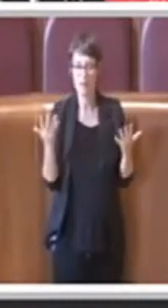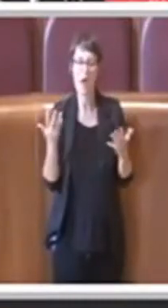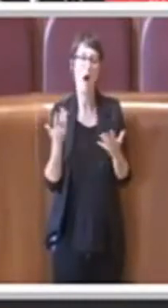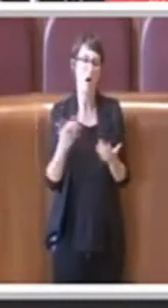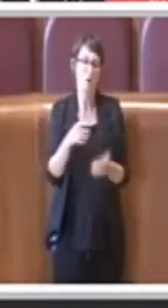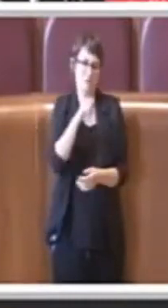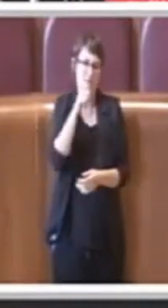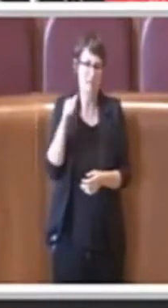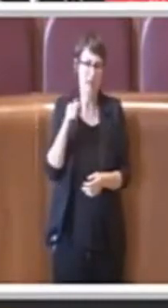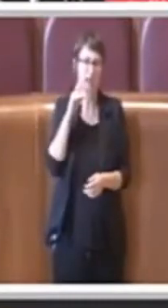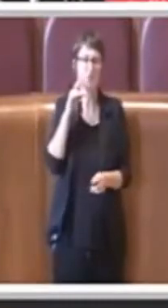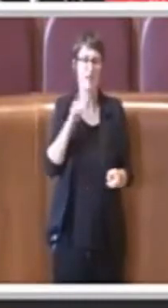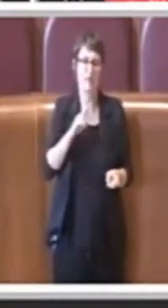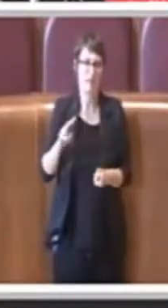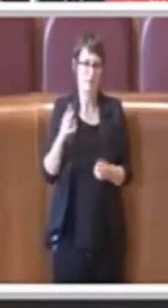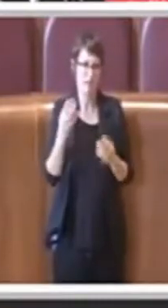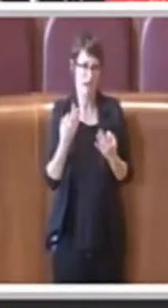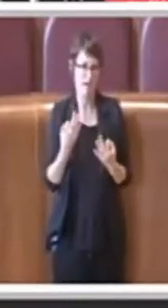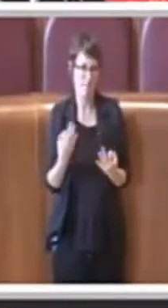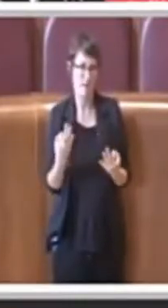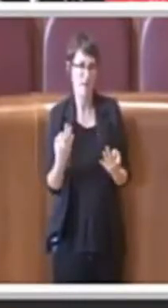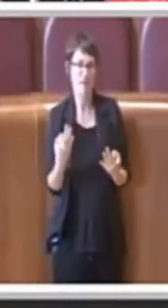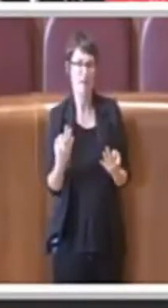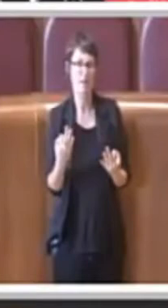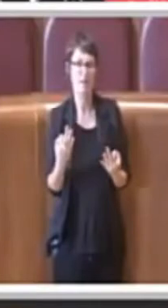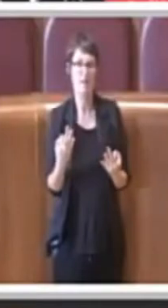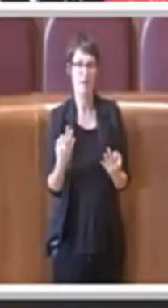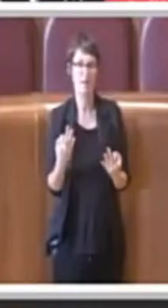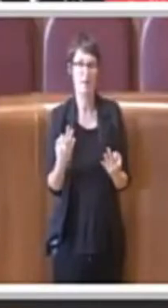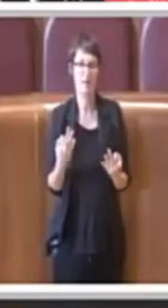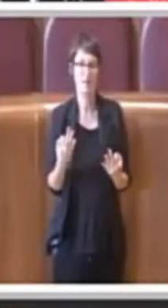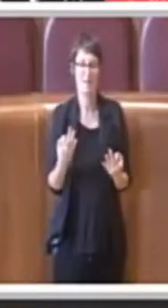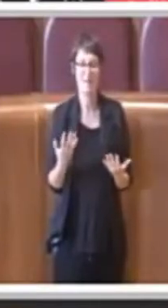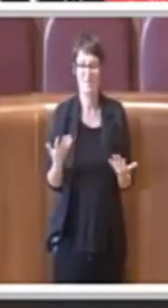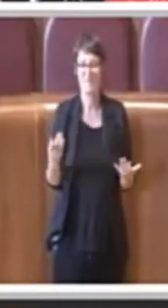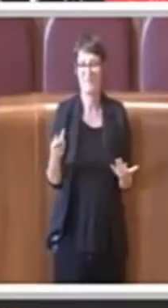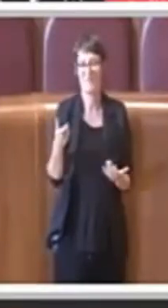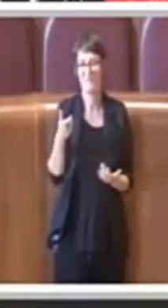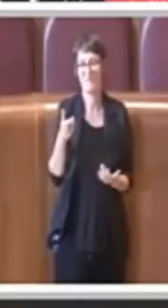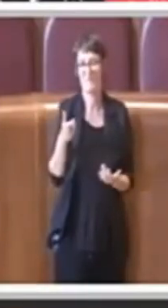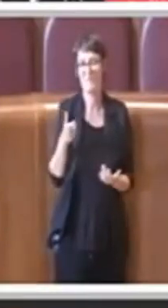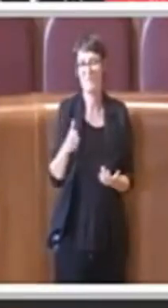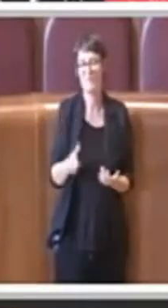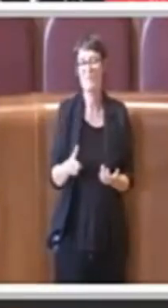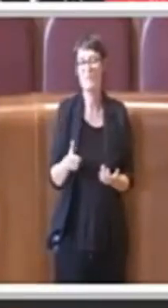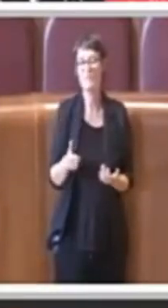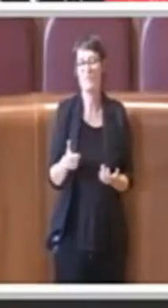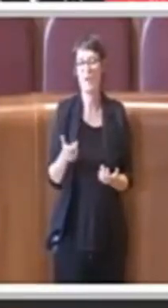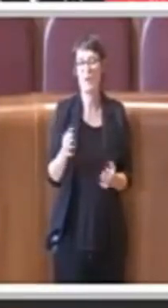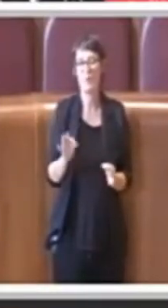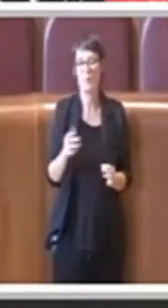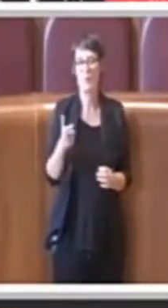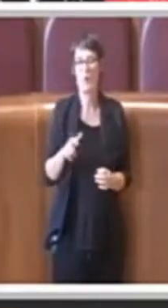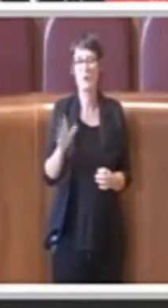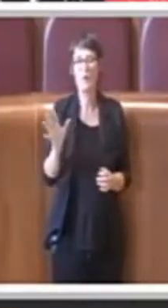bene, quindi visto che questo sembrano un po' gli intendimenti e le interpretazioni che si vogliono dare,